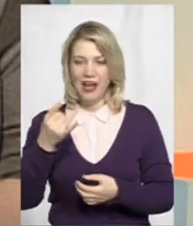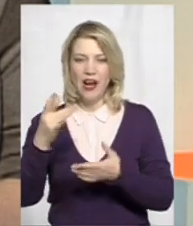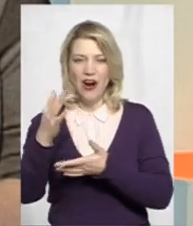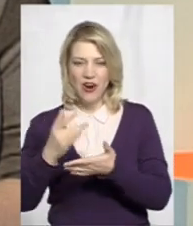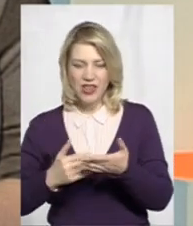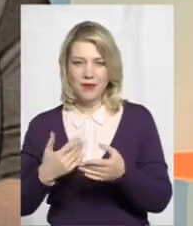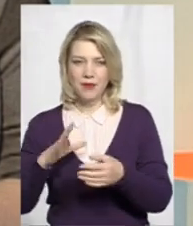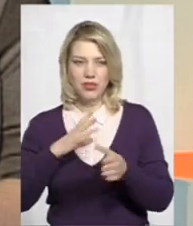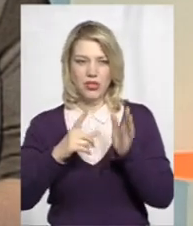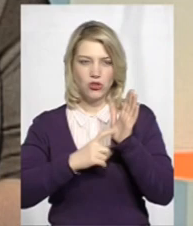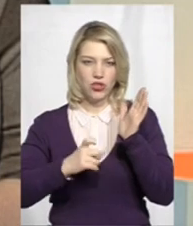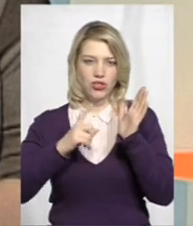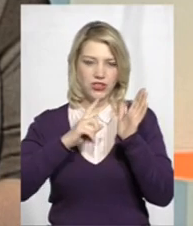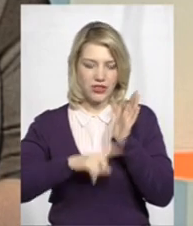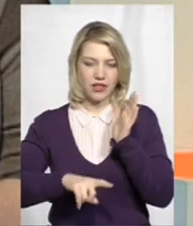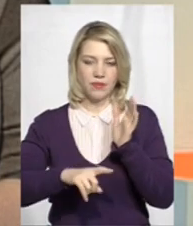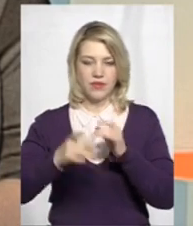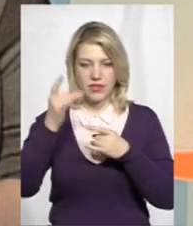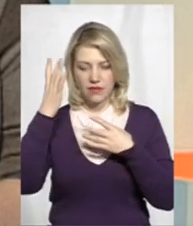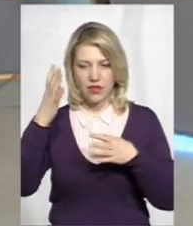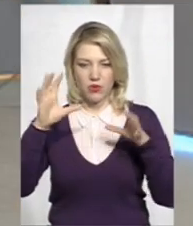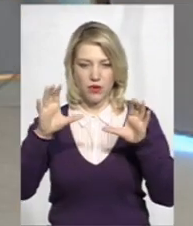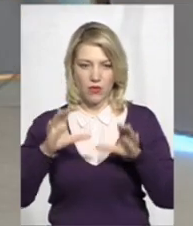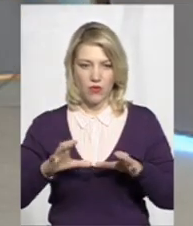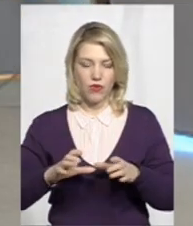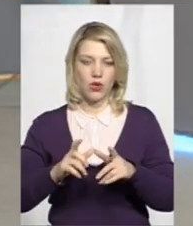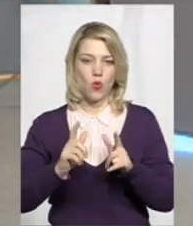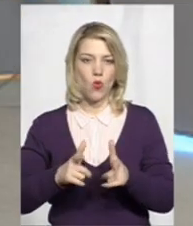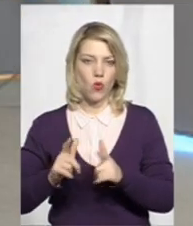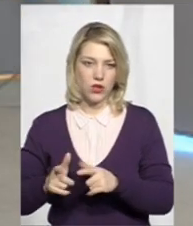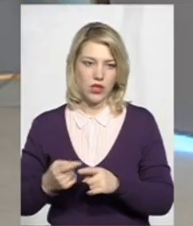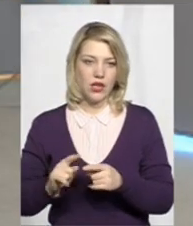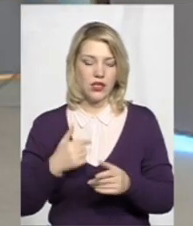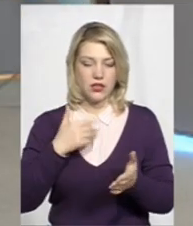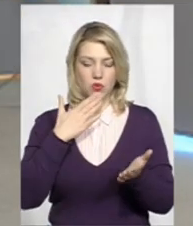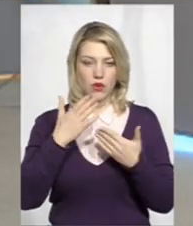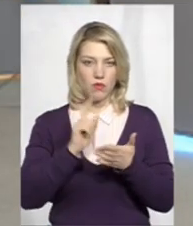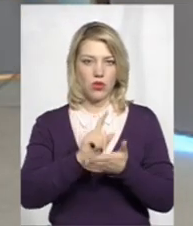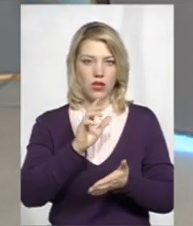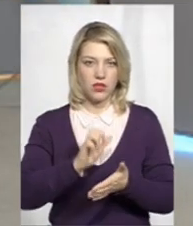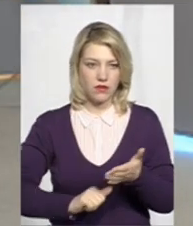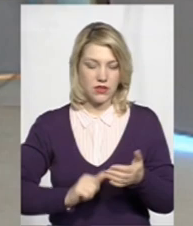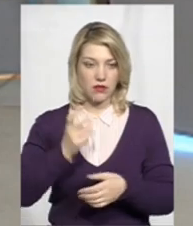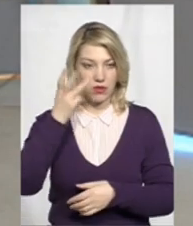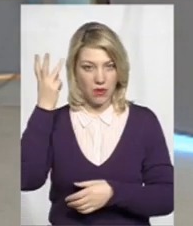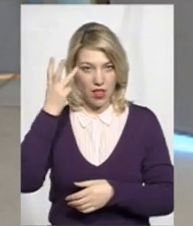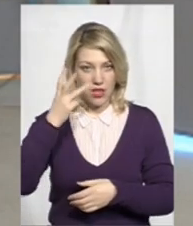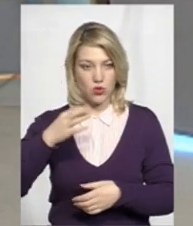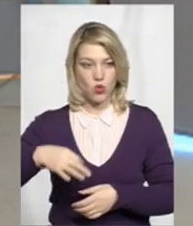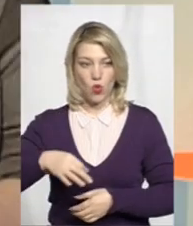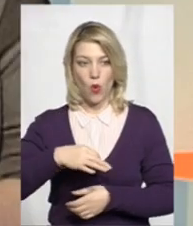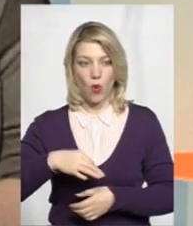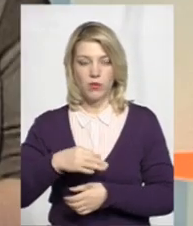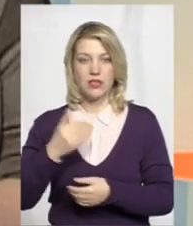цивільно-правових угод. І дійсно, я поспілкувалася з податківцями Хмельницької області,